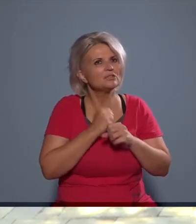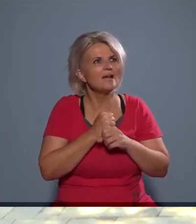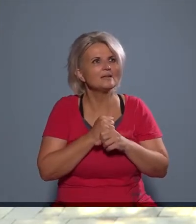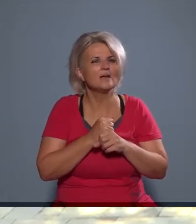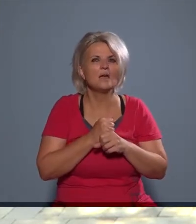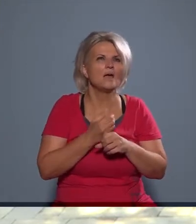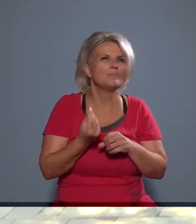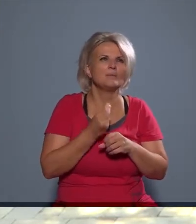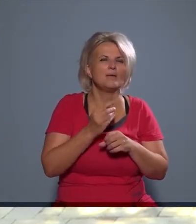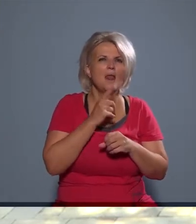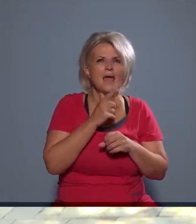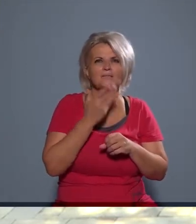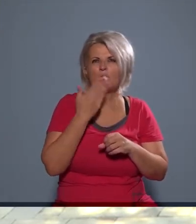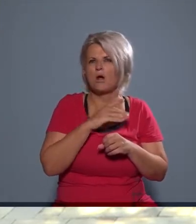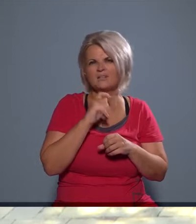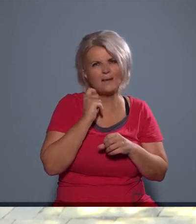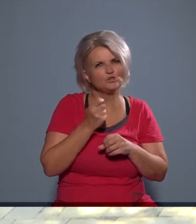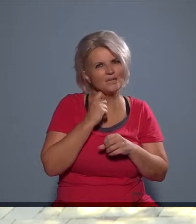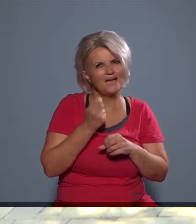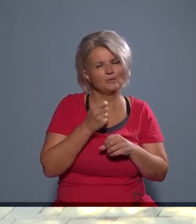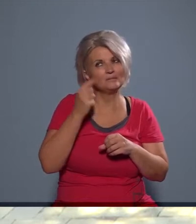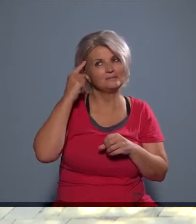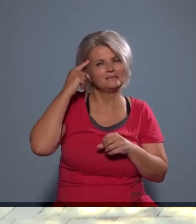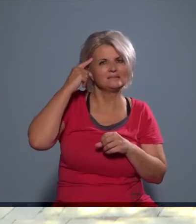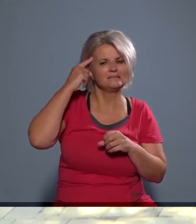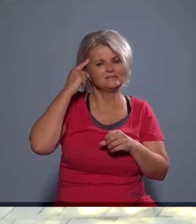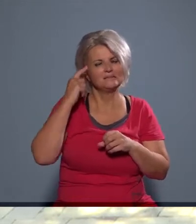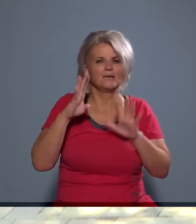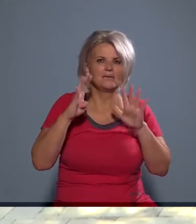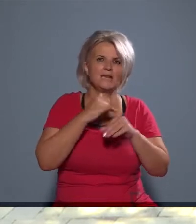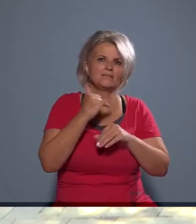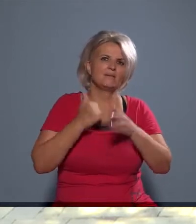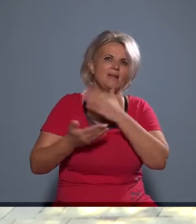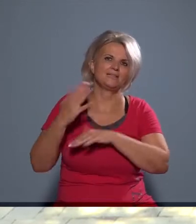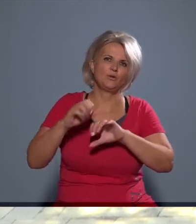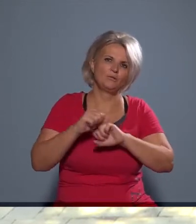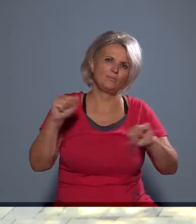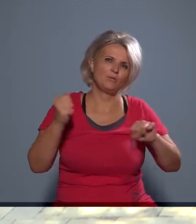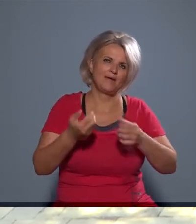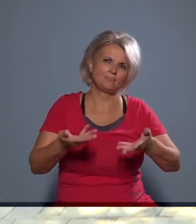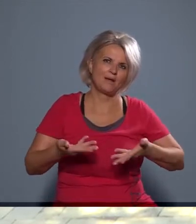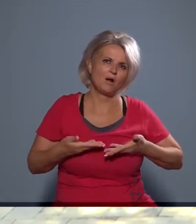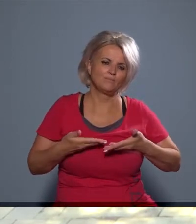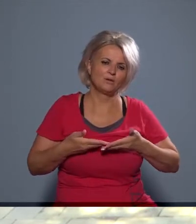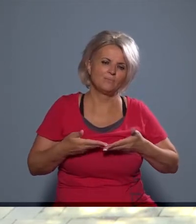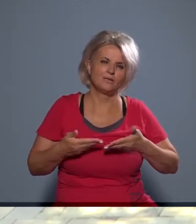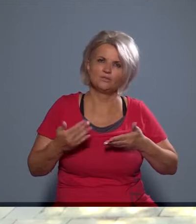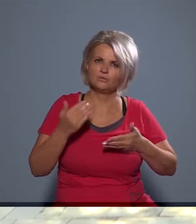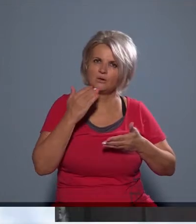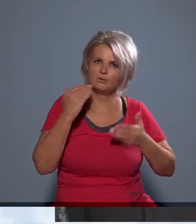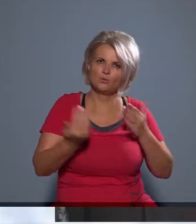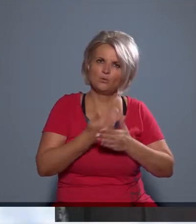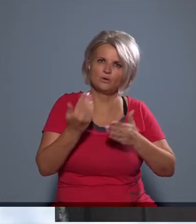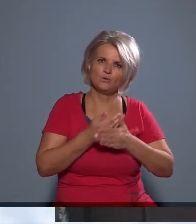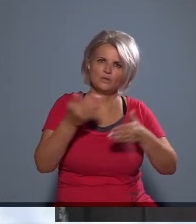megugrani, tehát hogy mi lesz, ha nem lesz jó. De most már ugye, hát kilenc éve diplomáztam, és mindig törekszek